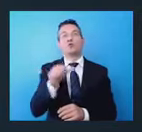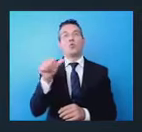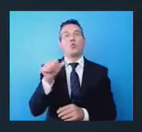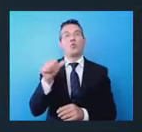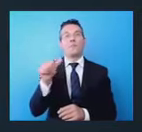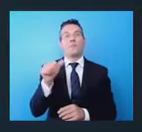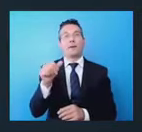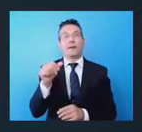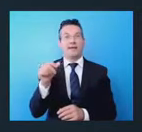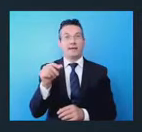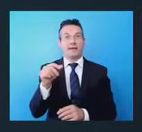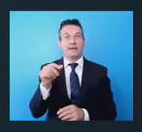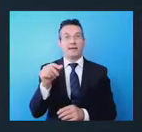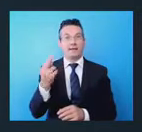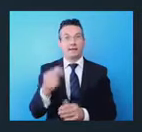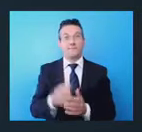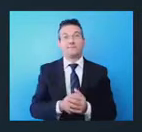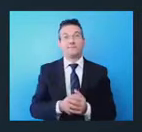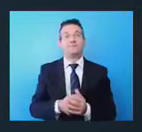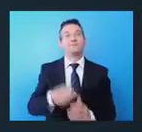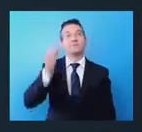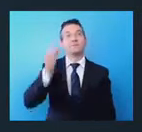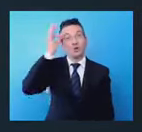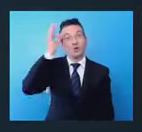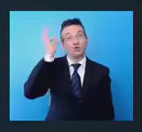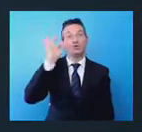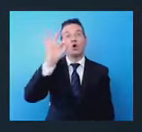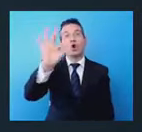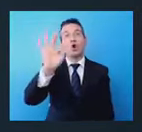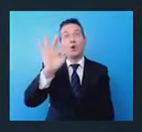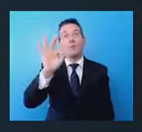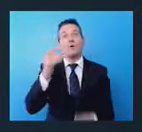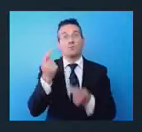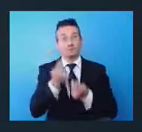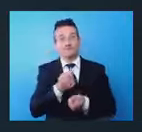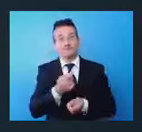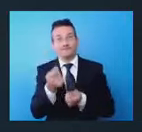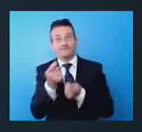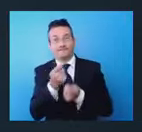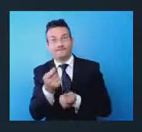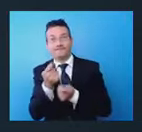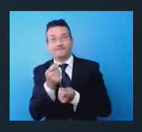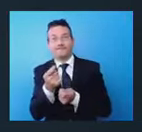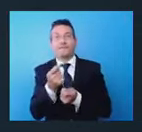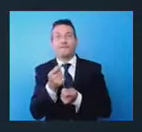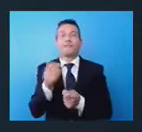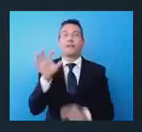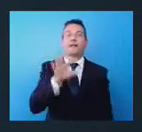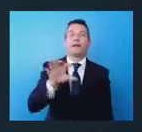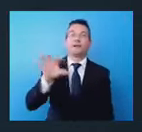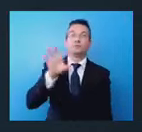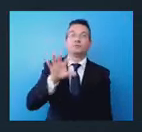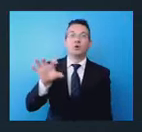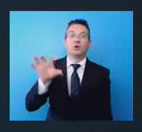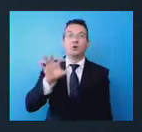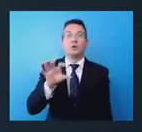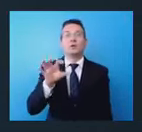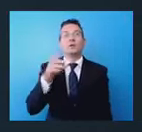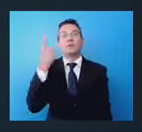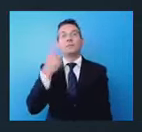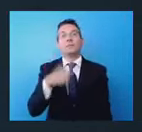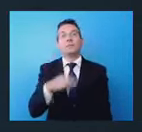Lo scopo è quello di sensibilizzare, di stimolare la regione per rafforzare